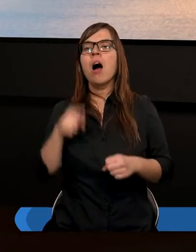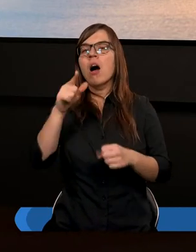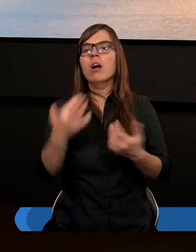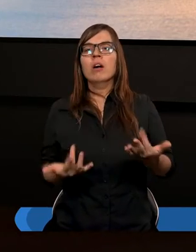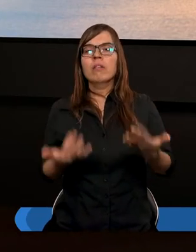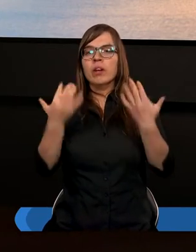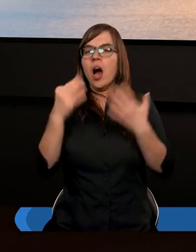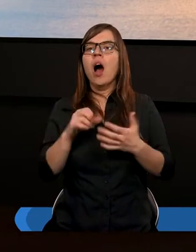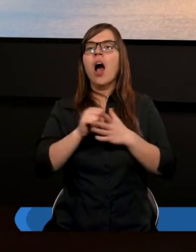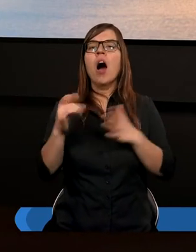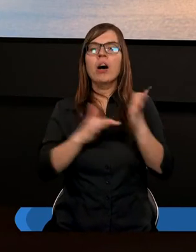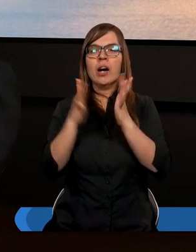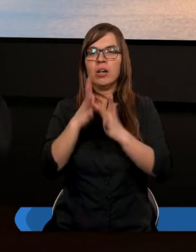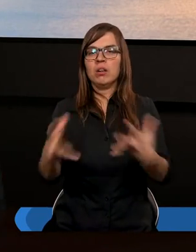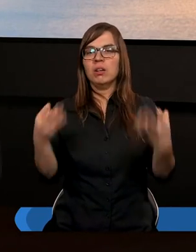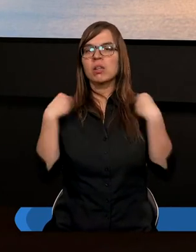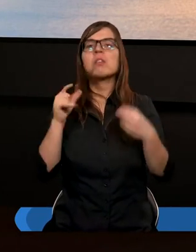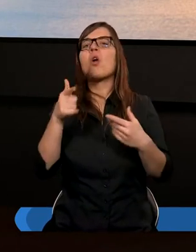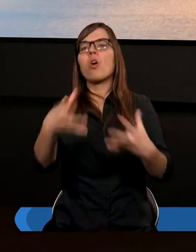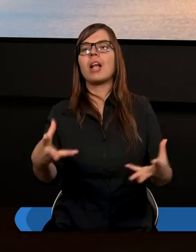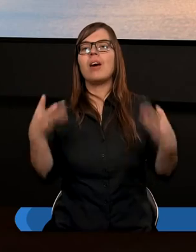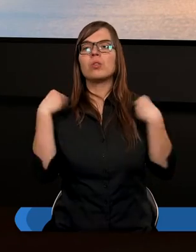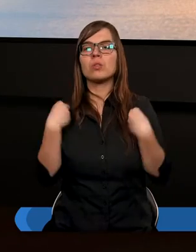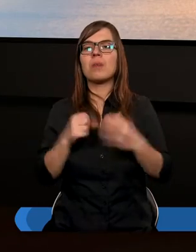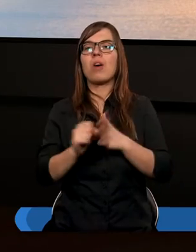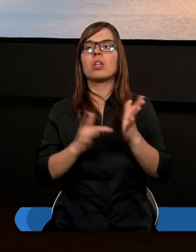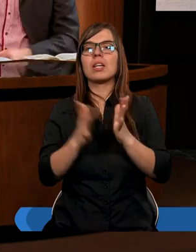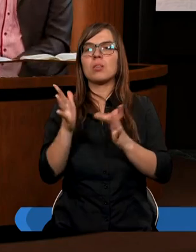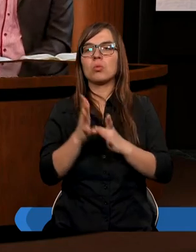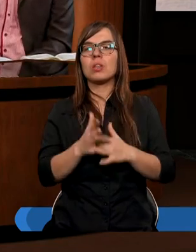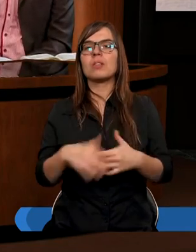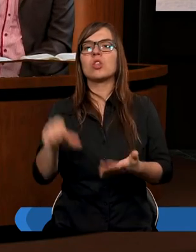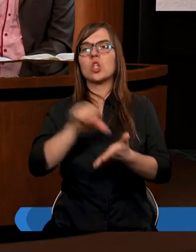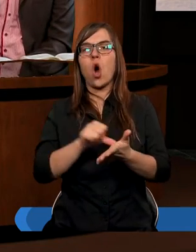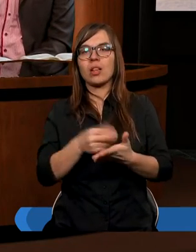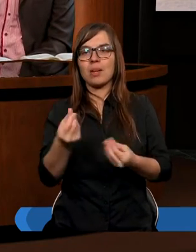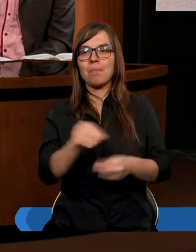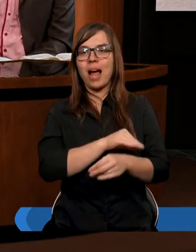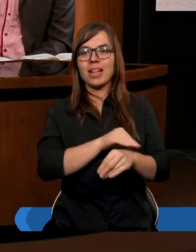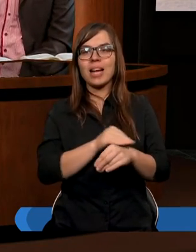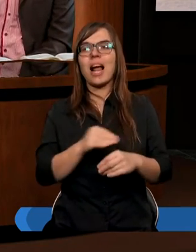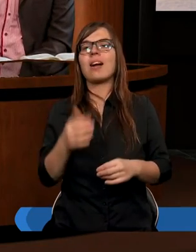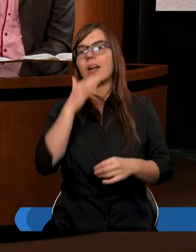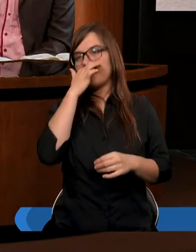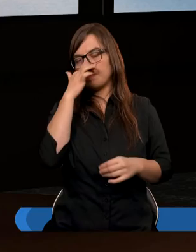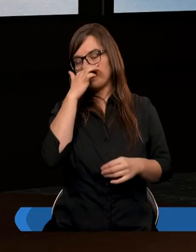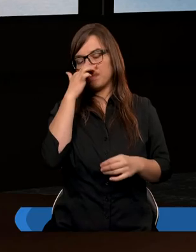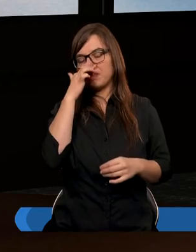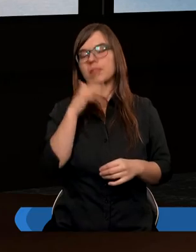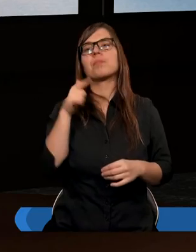wiele od Chrystusa otrzymała. Co ona od Chrystusa otrzymała? Środki materialne czy jeszcze co inne?